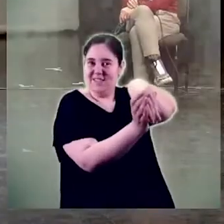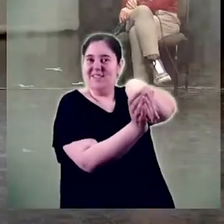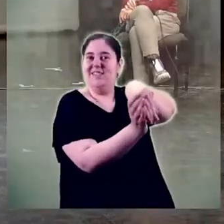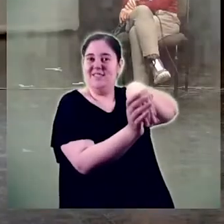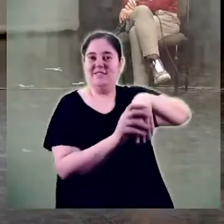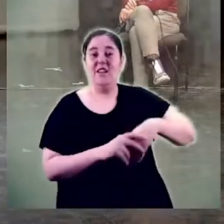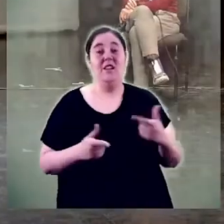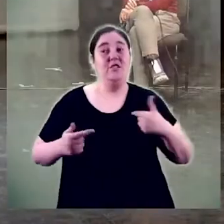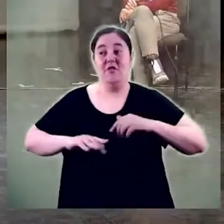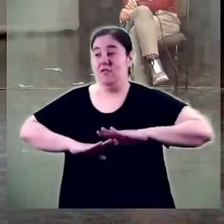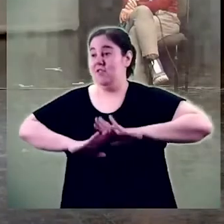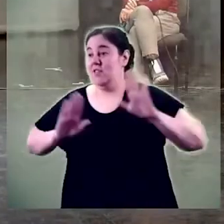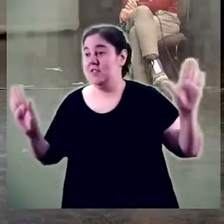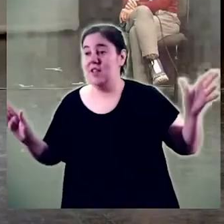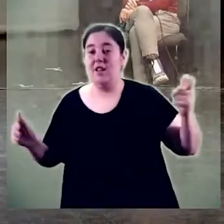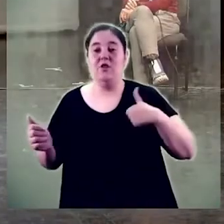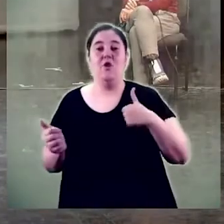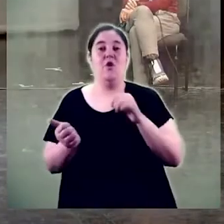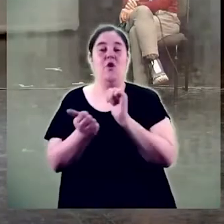més espero que